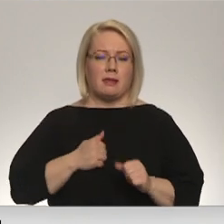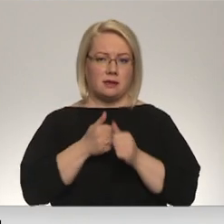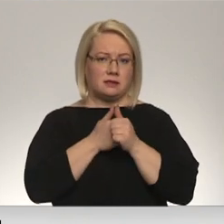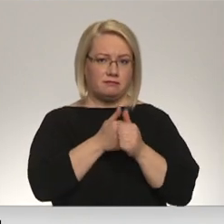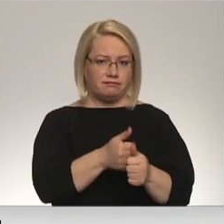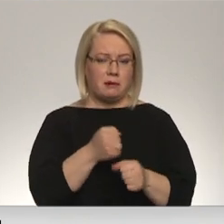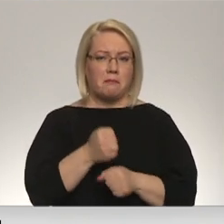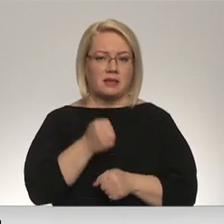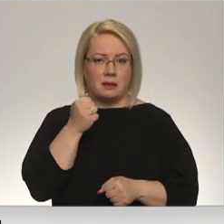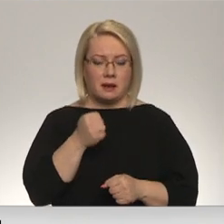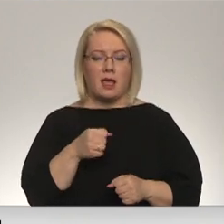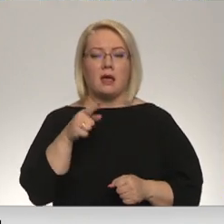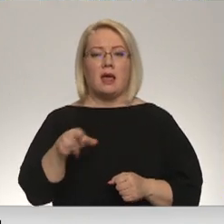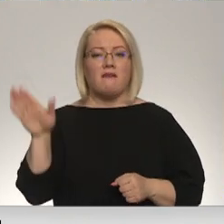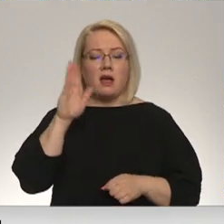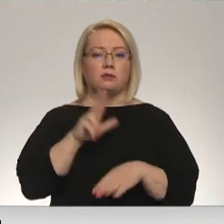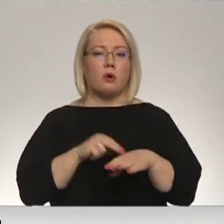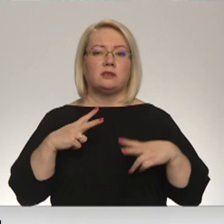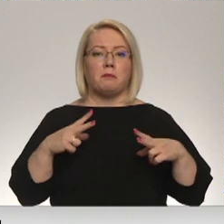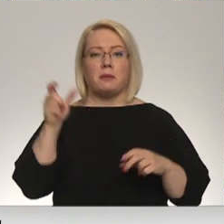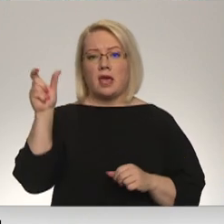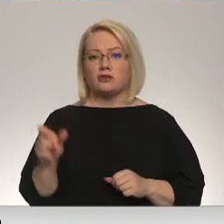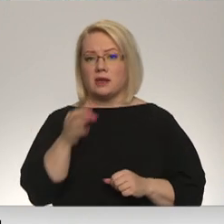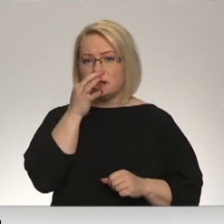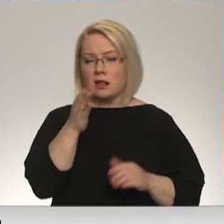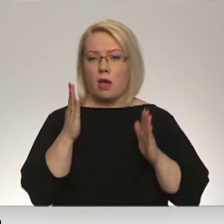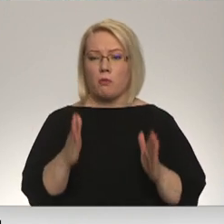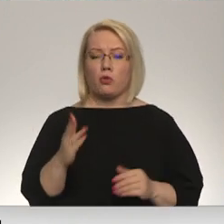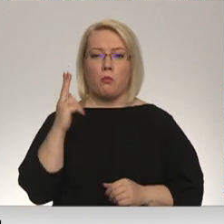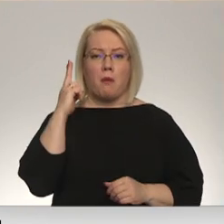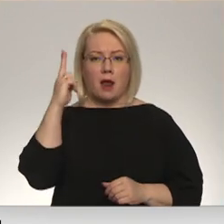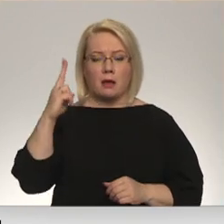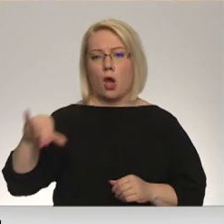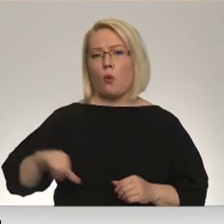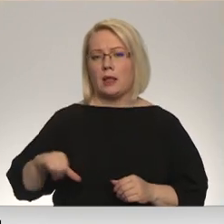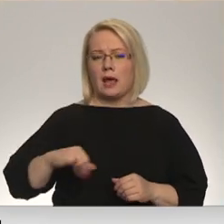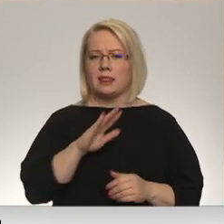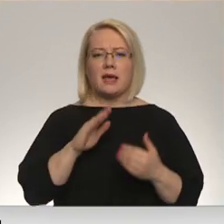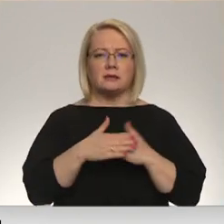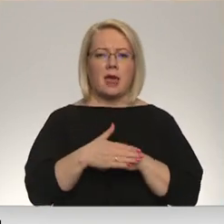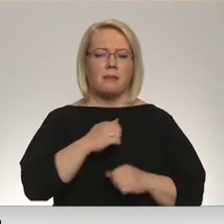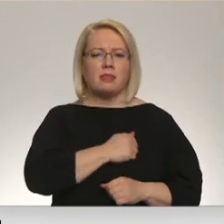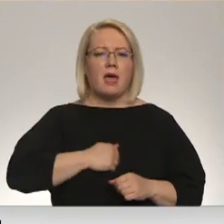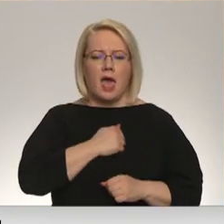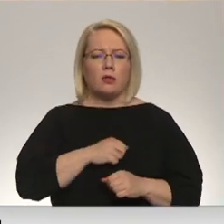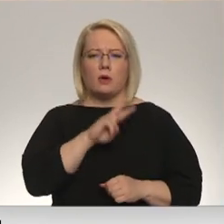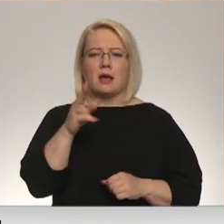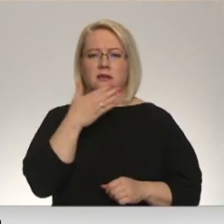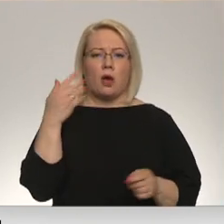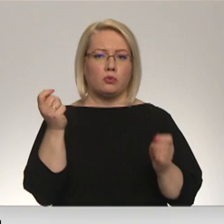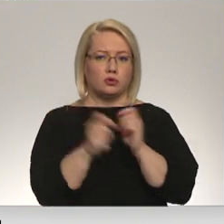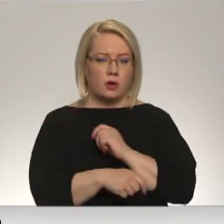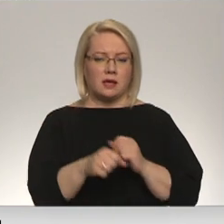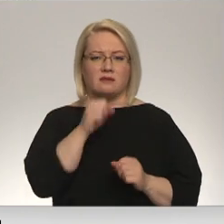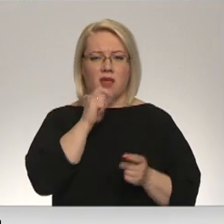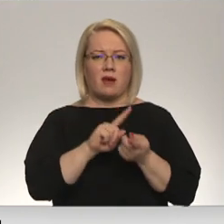uzmanību. Valsts policijas priekšnieks norāda, lai būtu pārliecība, ka huligānismas neslēpi naidu, kas paliekot nesodīts, vēlāk var